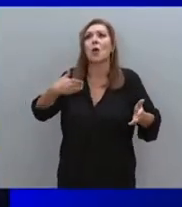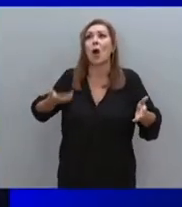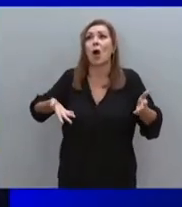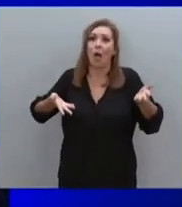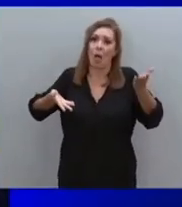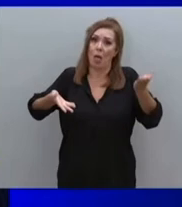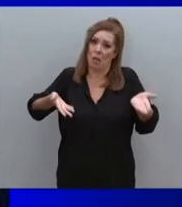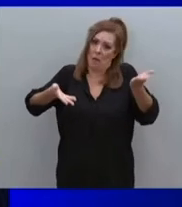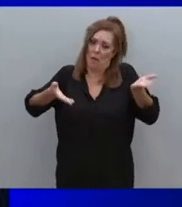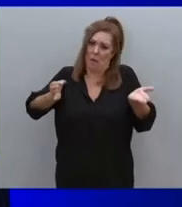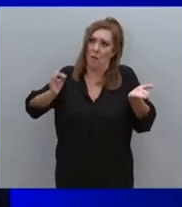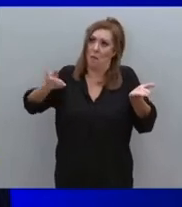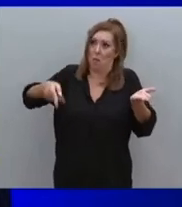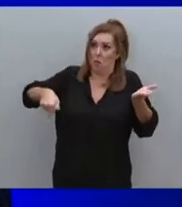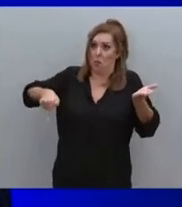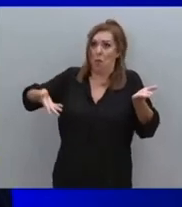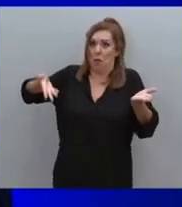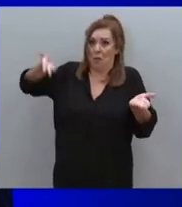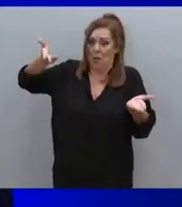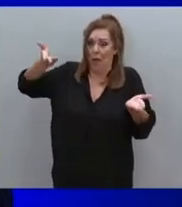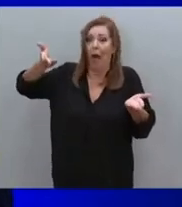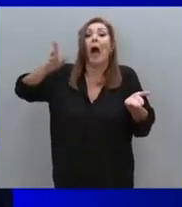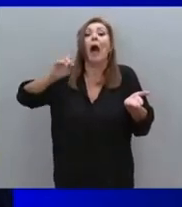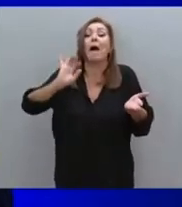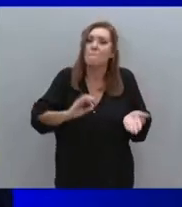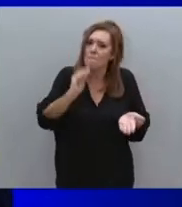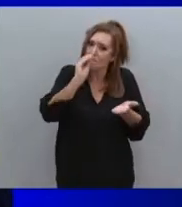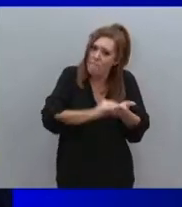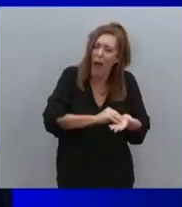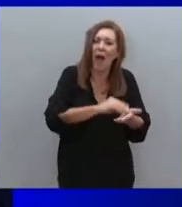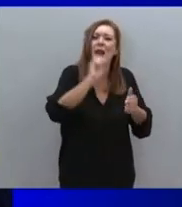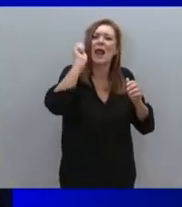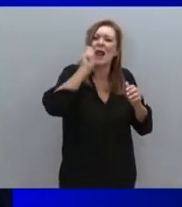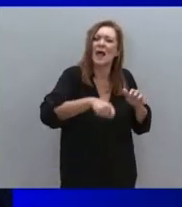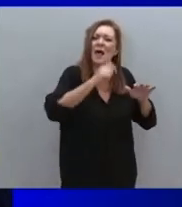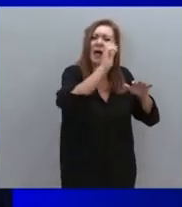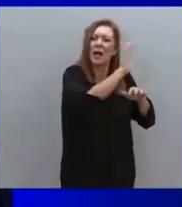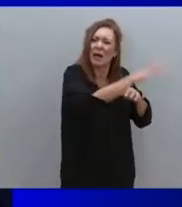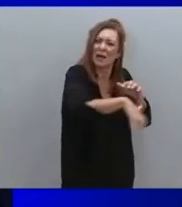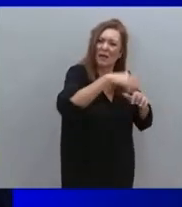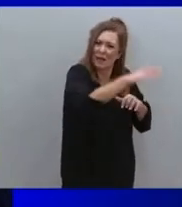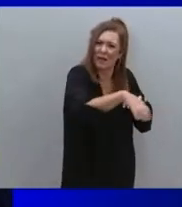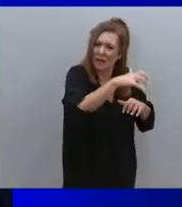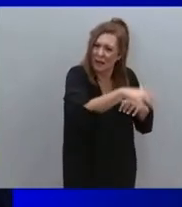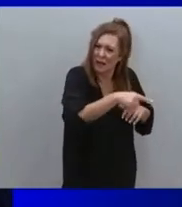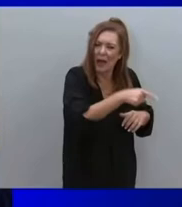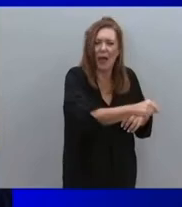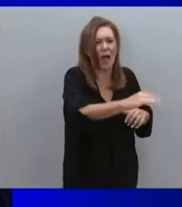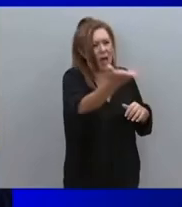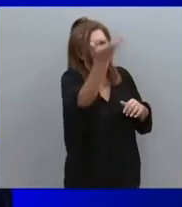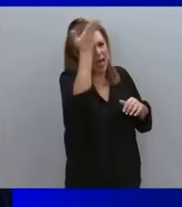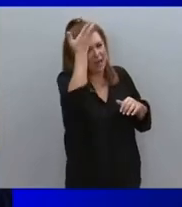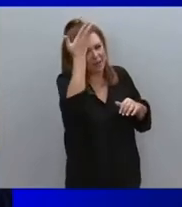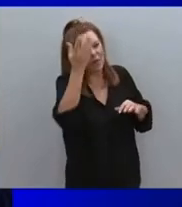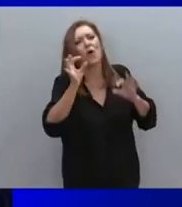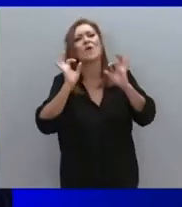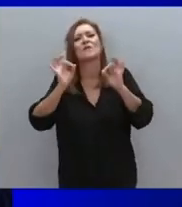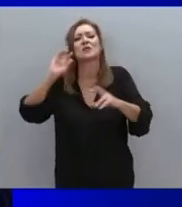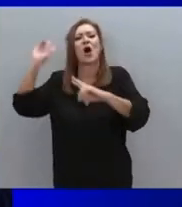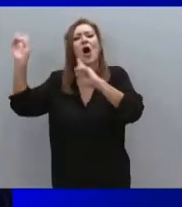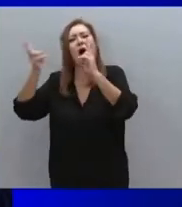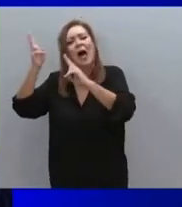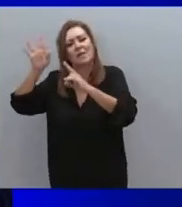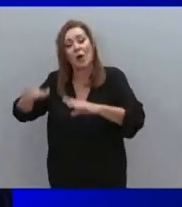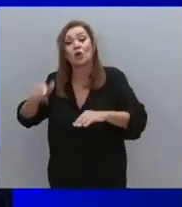λιγνήτης δεν θα έχει οικονομικό νόημα για την χώρα. Το κόστος του, δηλαδή, θα είναι πιο ακριβό από αυτό το φυσικό αερίου. Αυτό δεν ισχύει τώρα